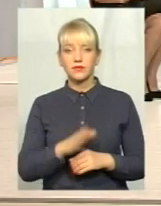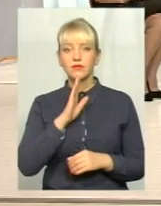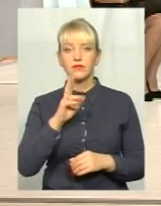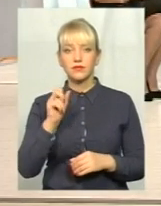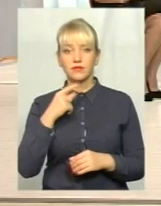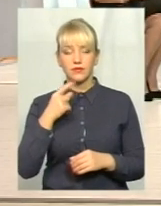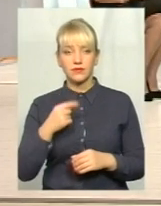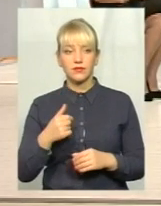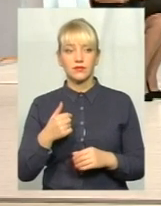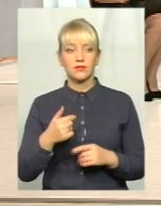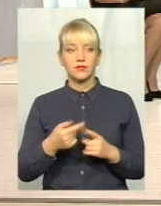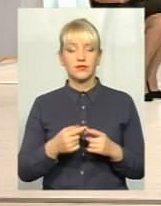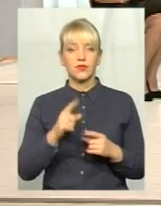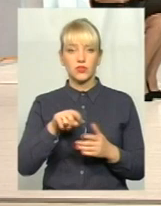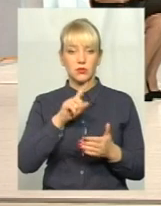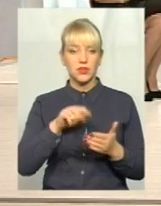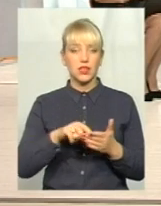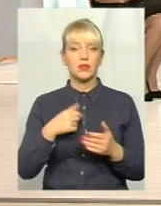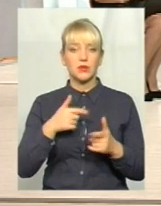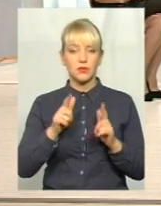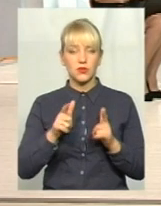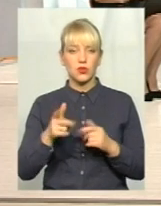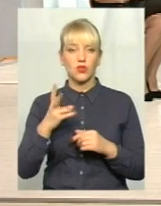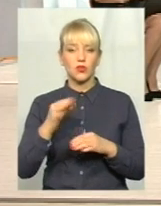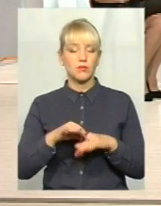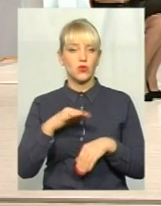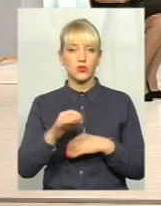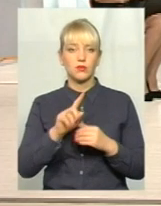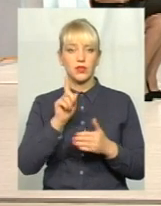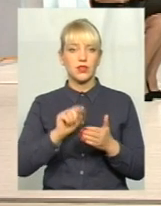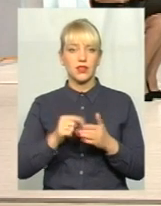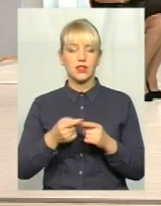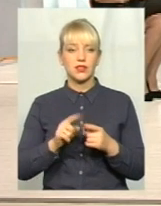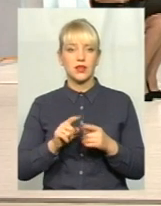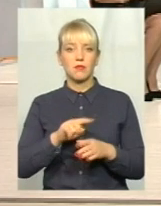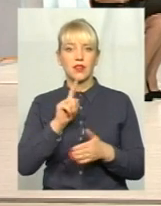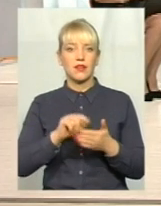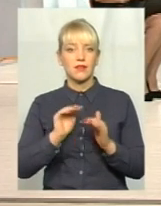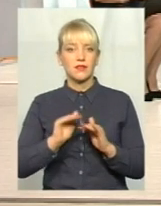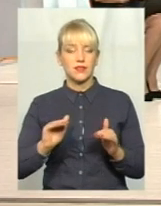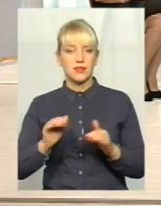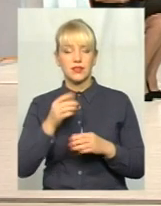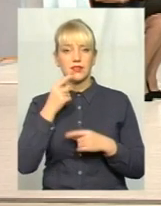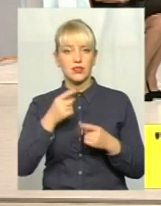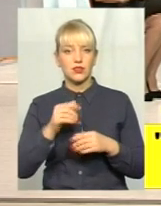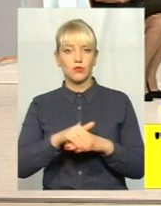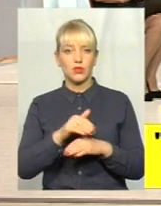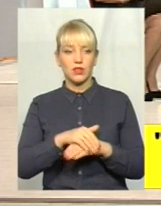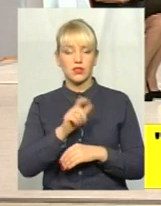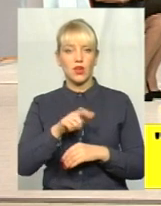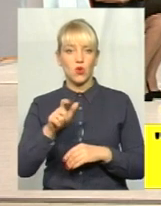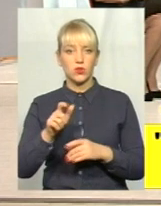Оці всі питання, що ви відносно, і дійсно з ними згоджуємося, але найбільше питання – це питання дітей. Скажіть, будь ласка, люди,